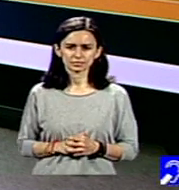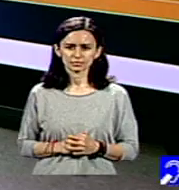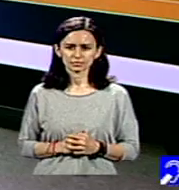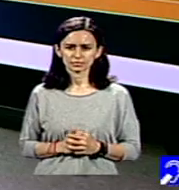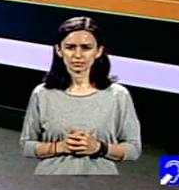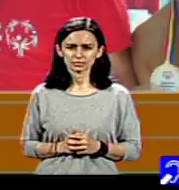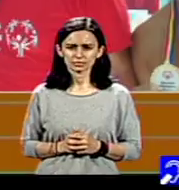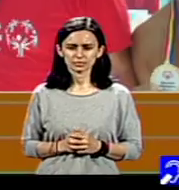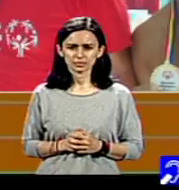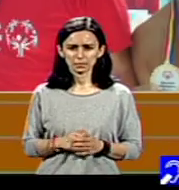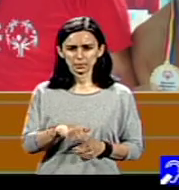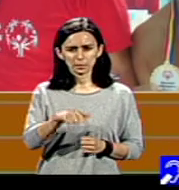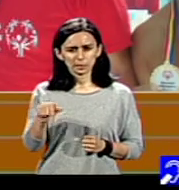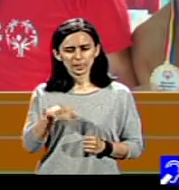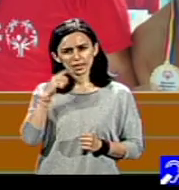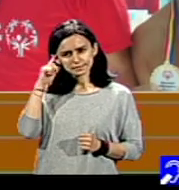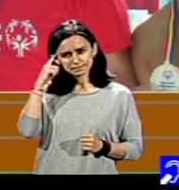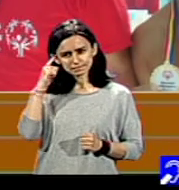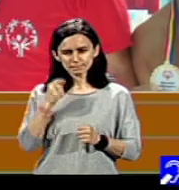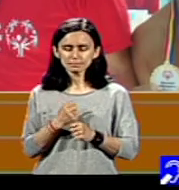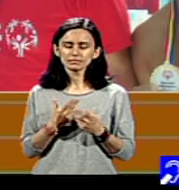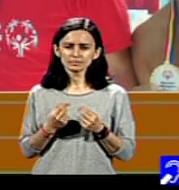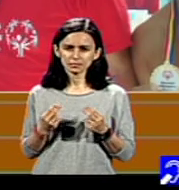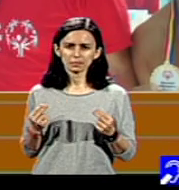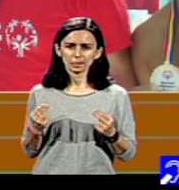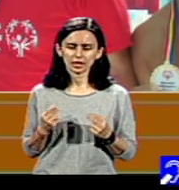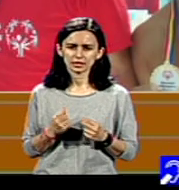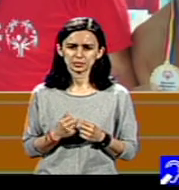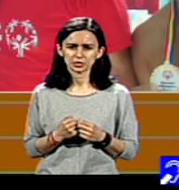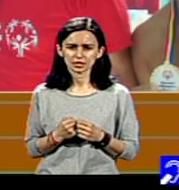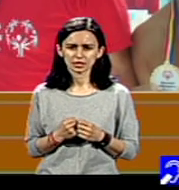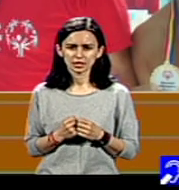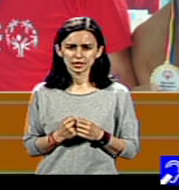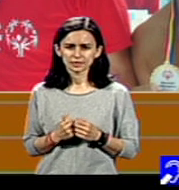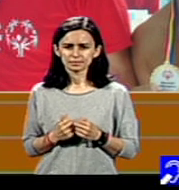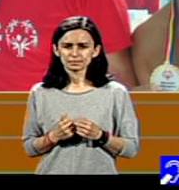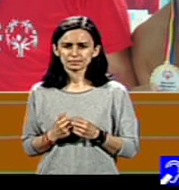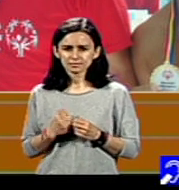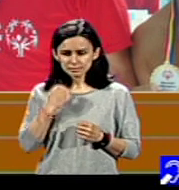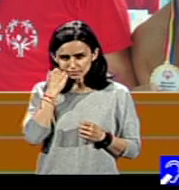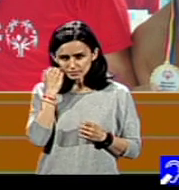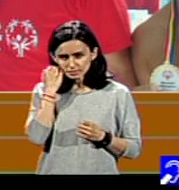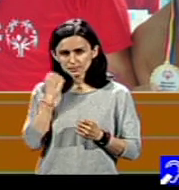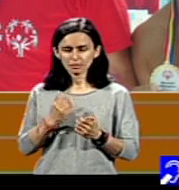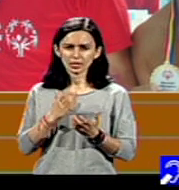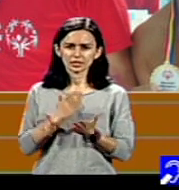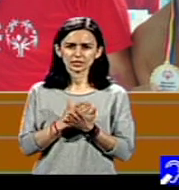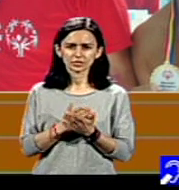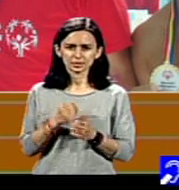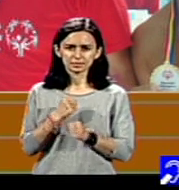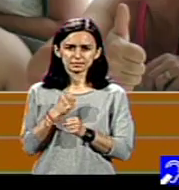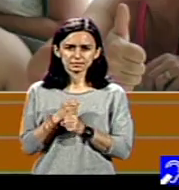Da, ne-am gândit mult, mult, chiar ne-am gândit până să ne decidem să facem